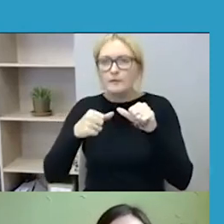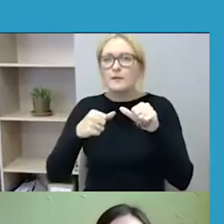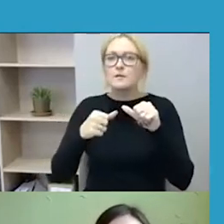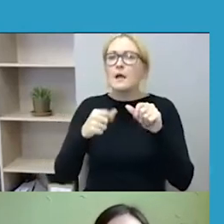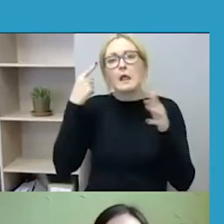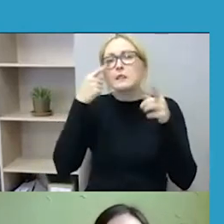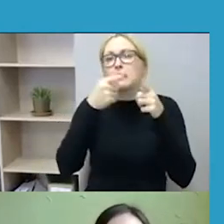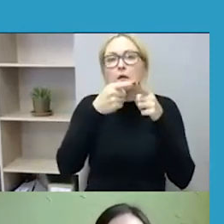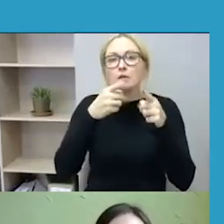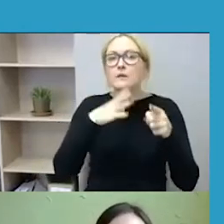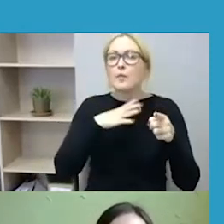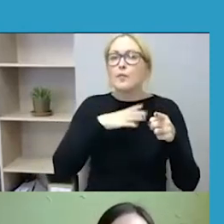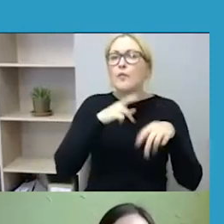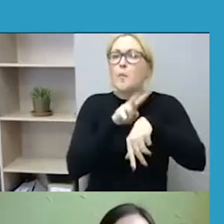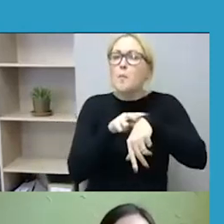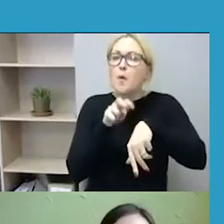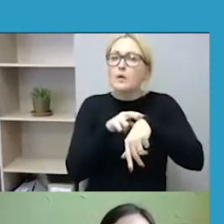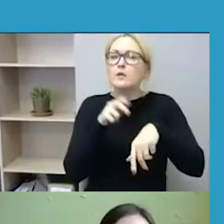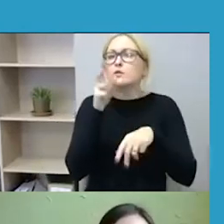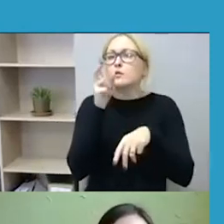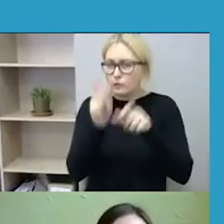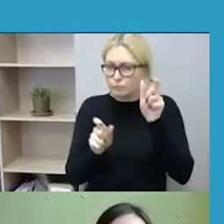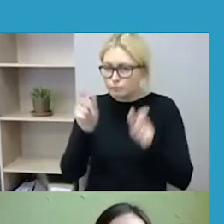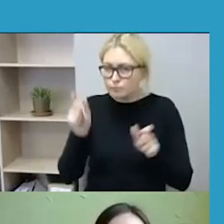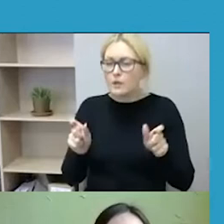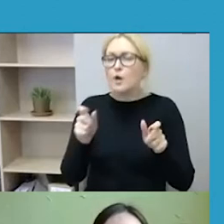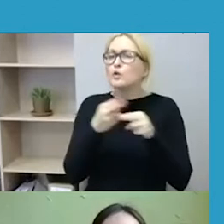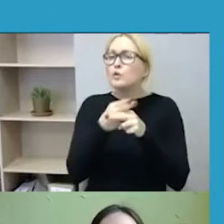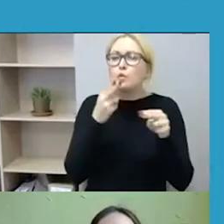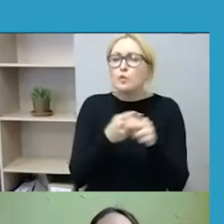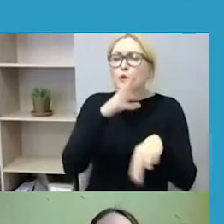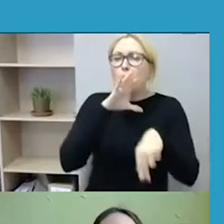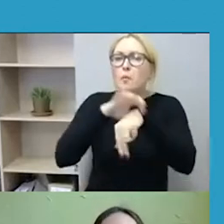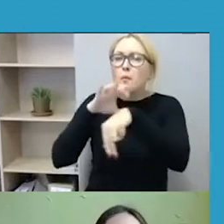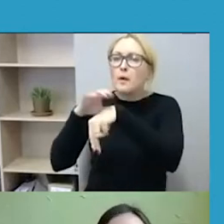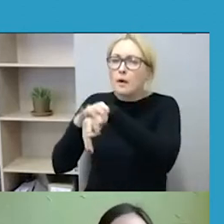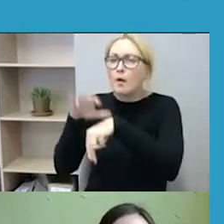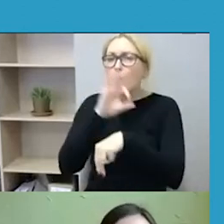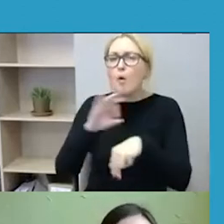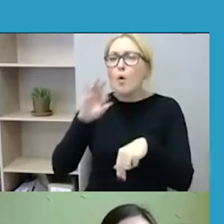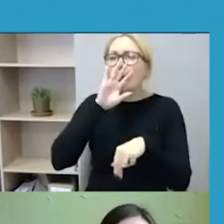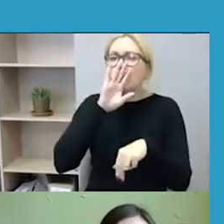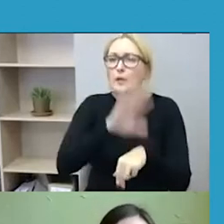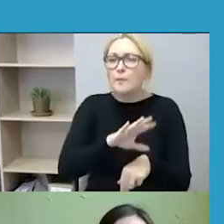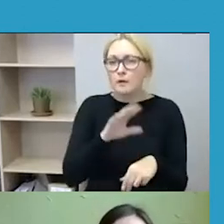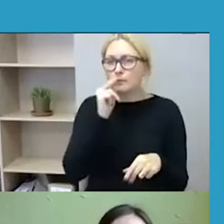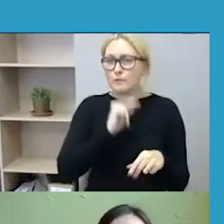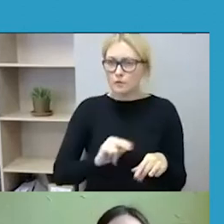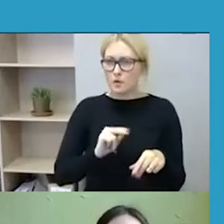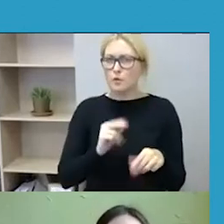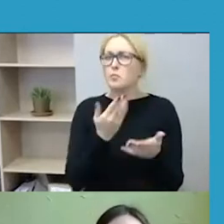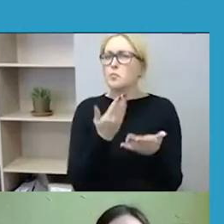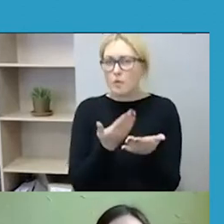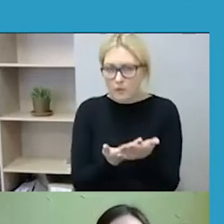trukdančios eisės augos pareigūnams efektyviai reaguoti į nepykantos nusikaltimus ir nepykantos kalbą. Nustatyti pagrindinės priežastys, kodėl